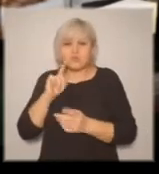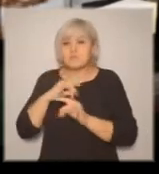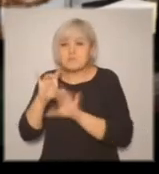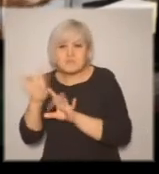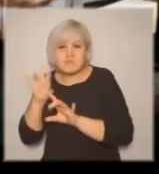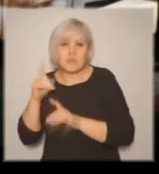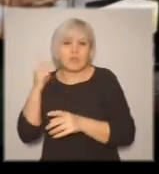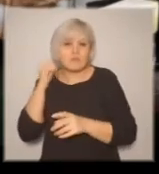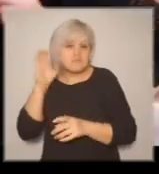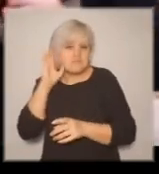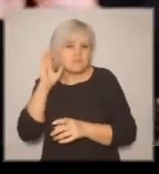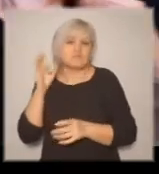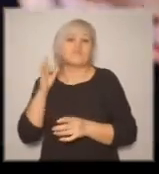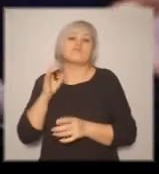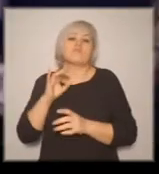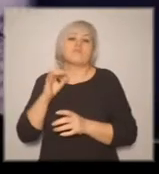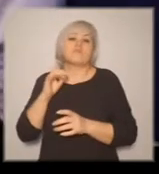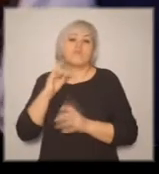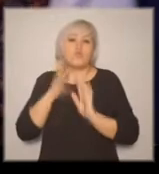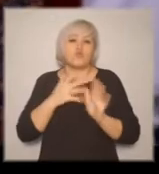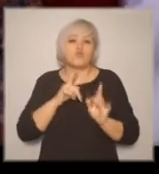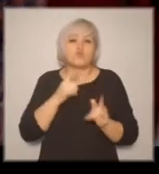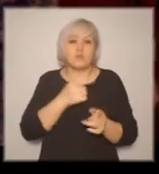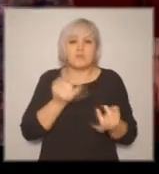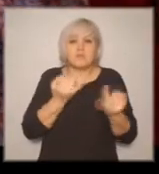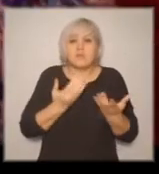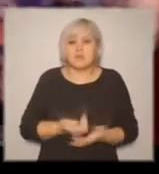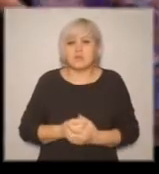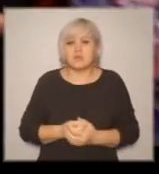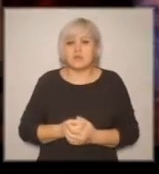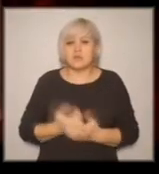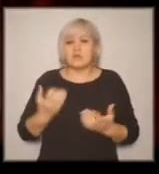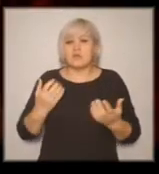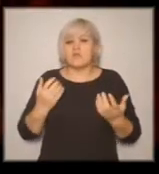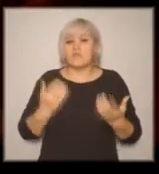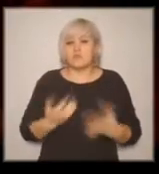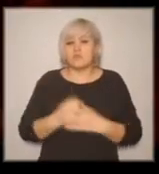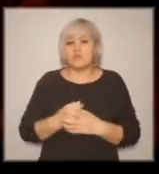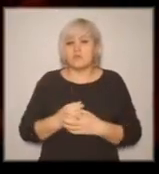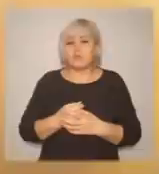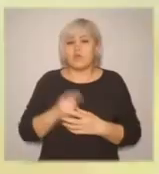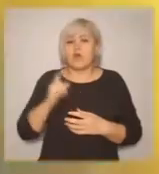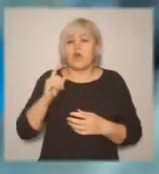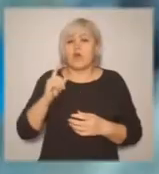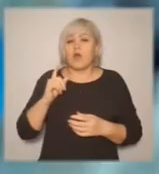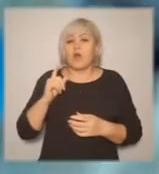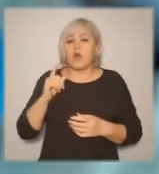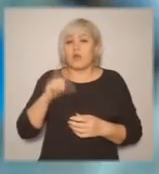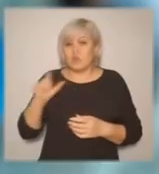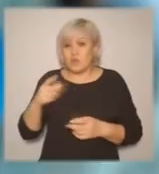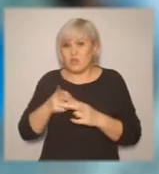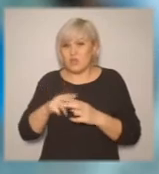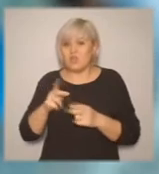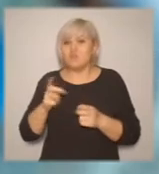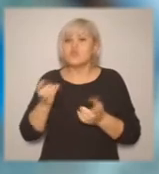с которыми они пришли на спектакль, или даже знакомятся на спектакле со зрячими, обсуждают то, что они увидели так, как